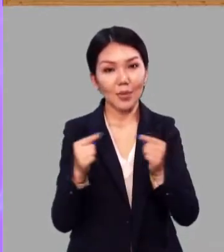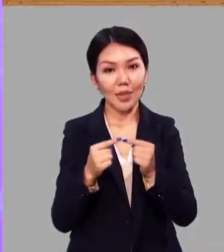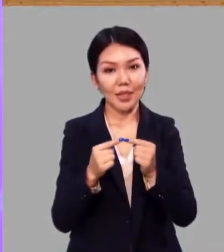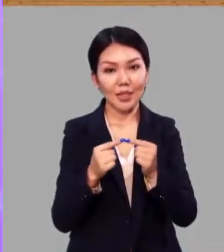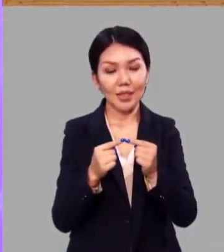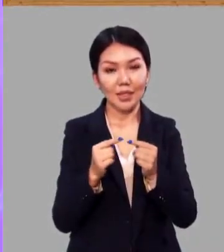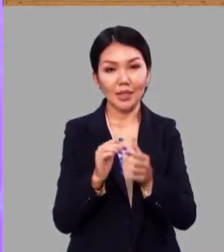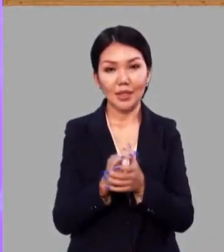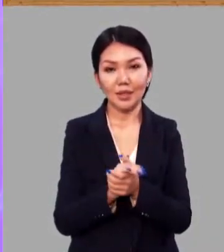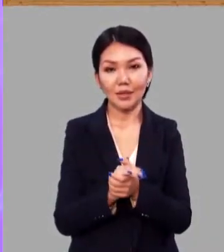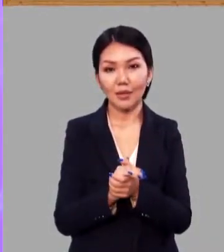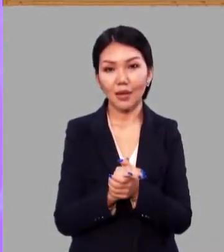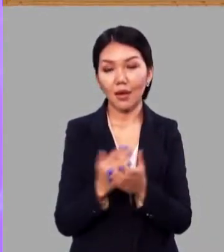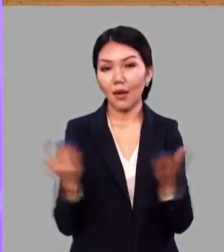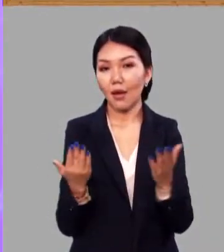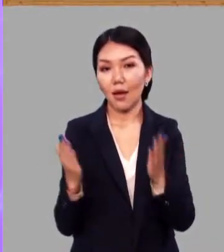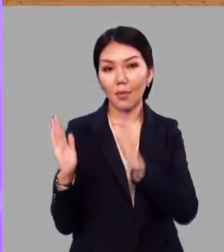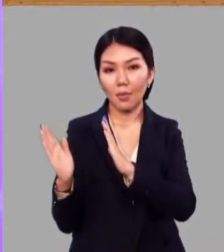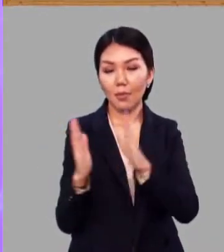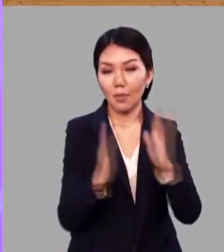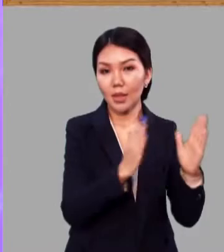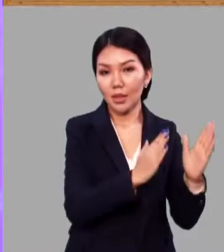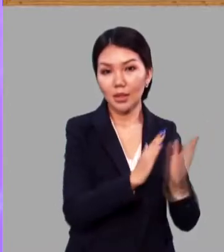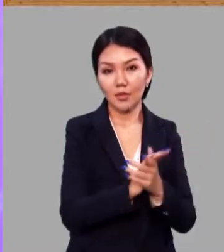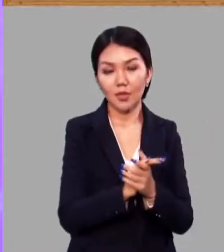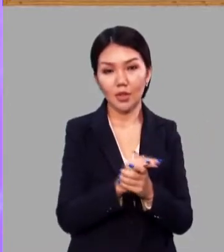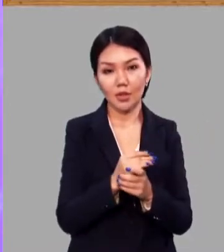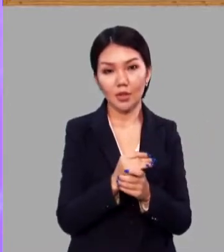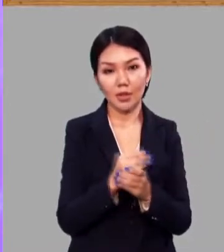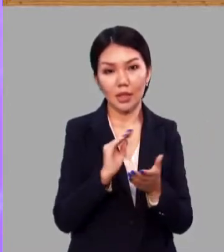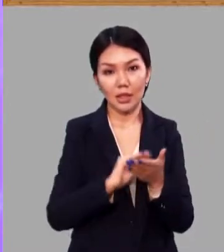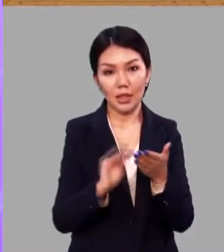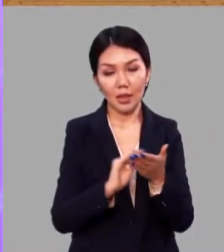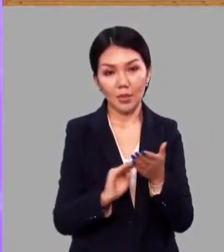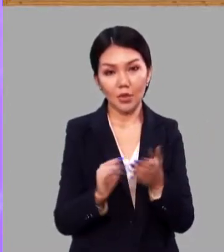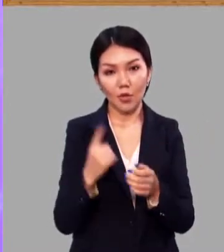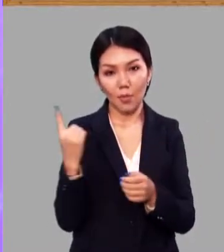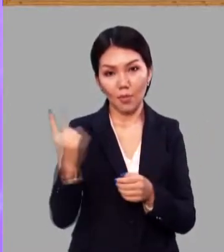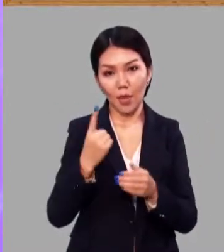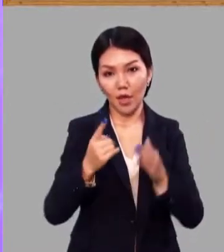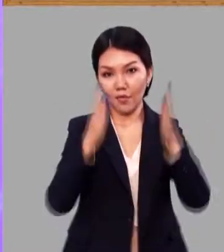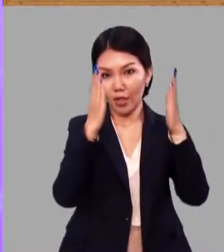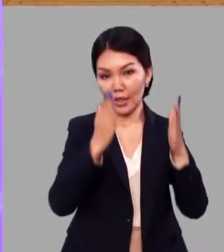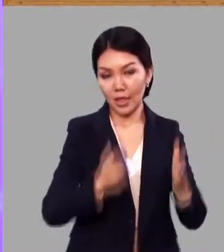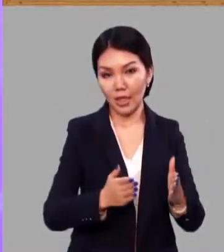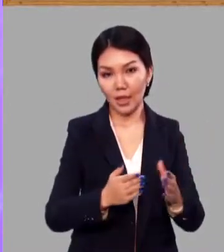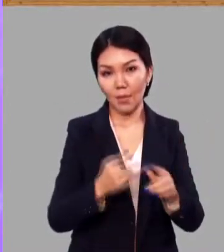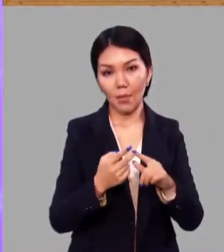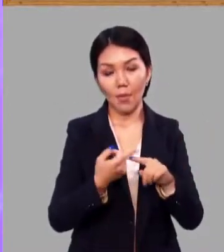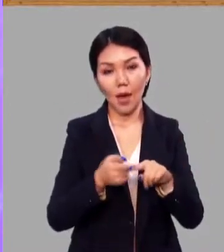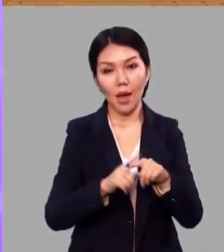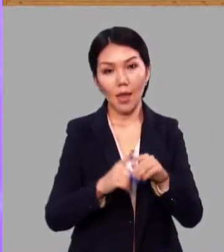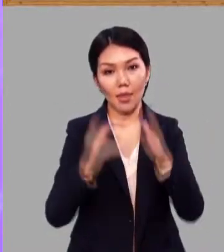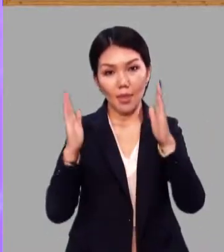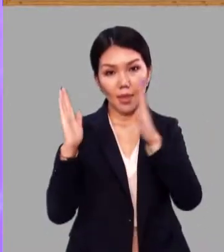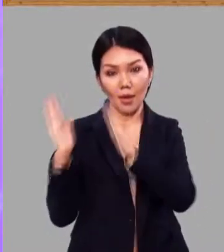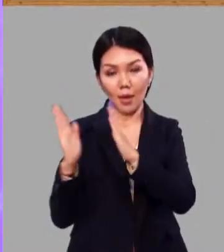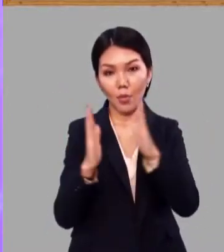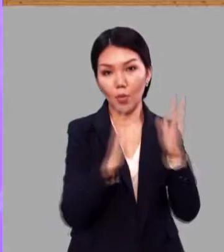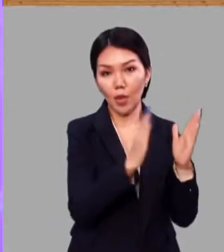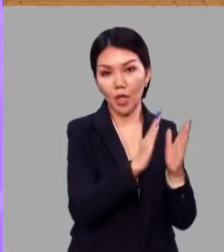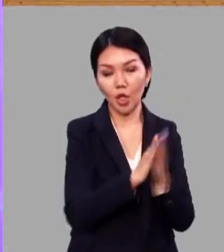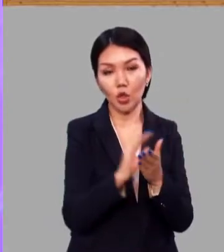Определите закономерность в записи слов первой строки. По этой закономерности